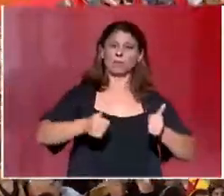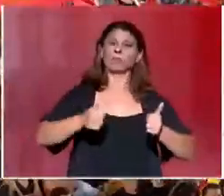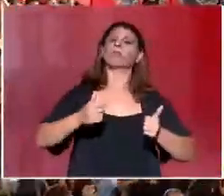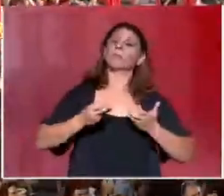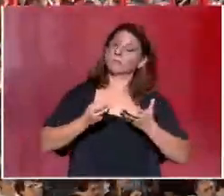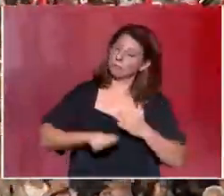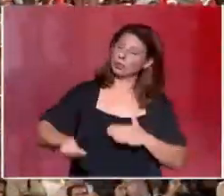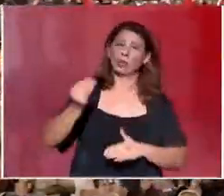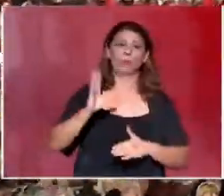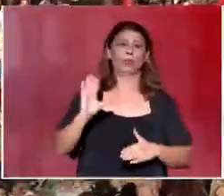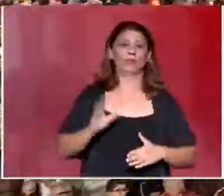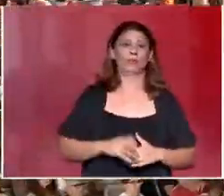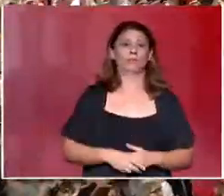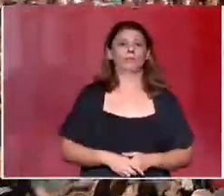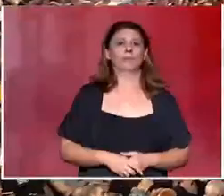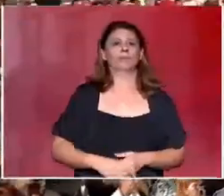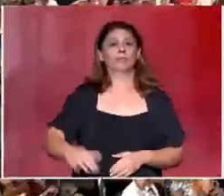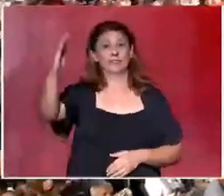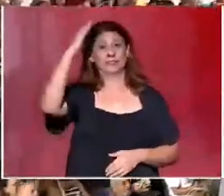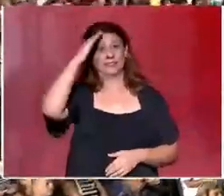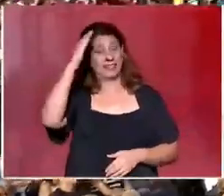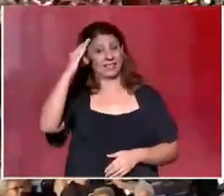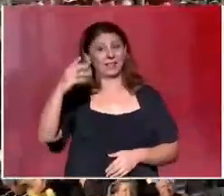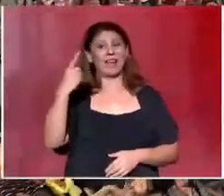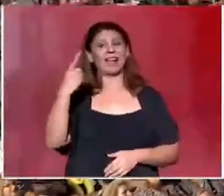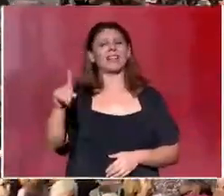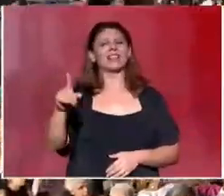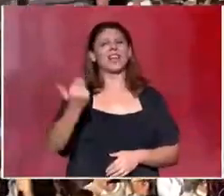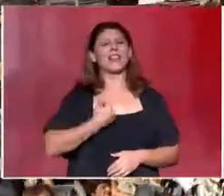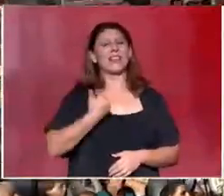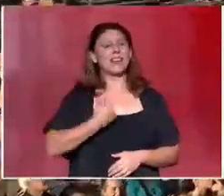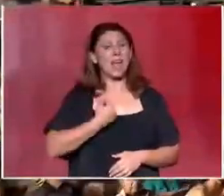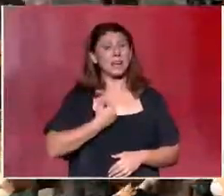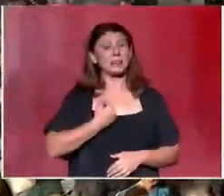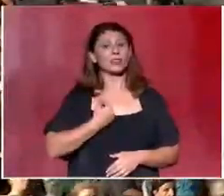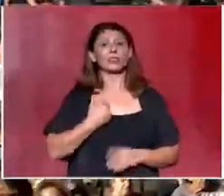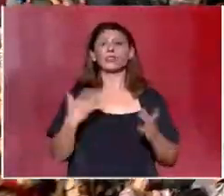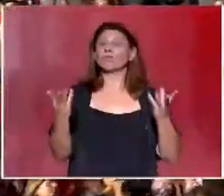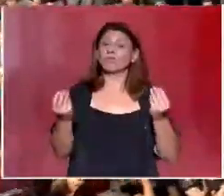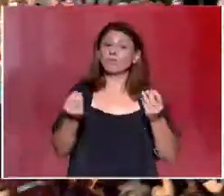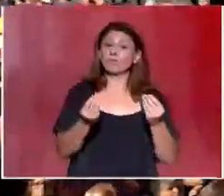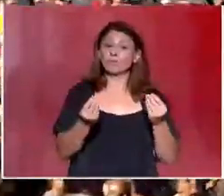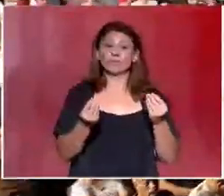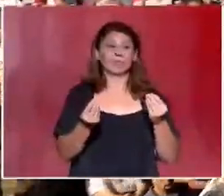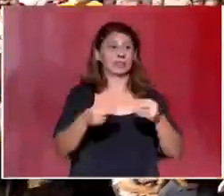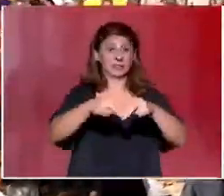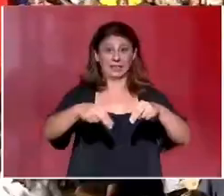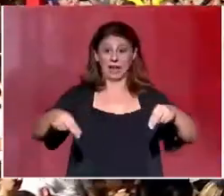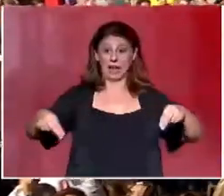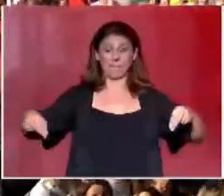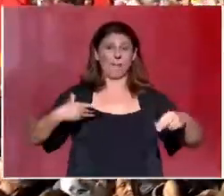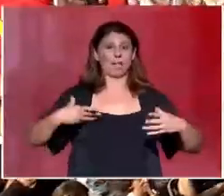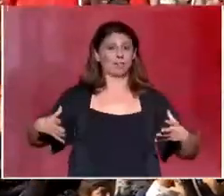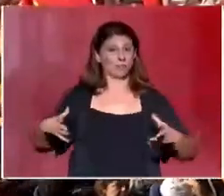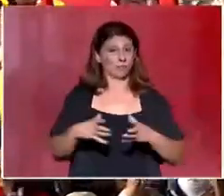περισσότεροι. Χαιρετίζουμε τους εκατοντάδες νέους που πυκνώνουν τις γραμμές μας αυτές τις μέρες